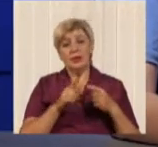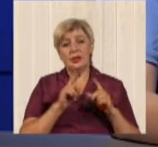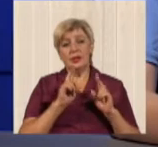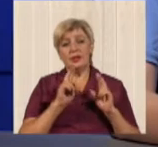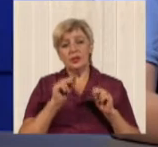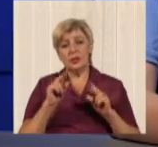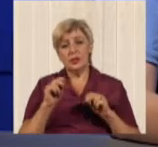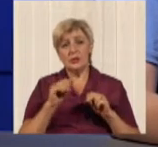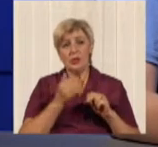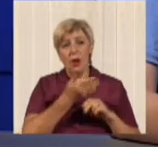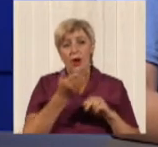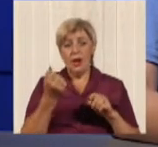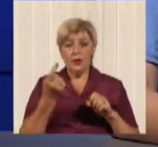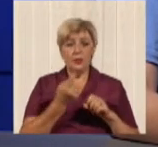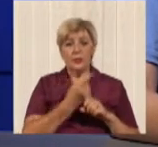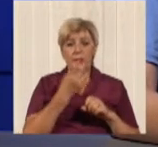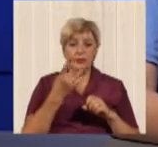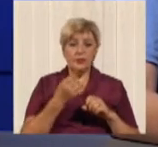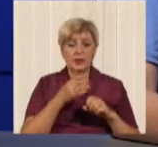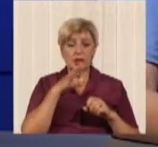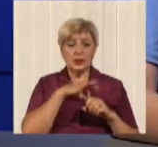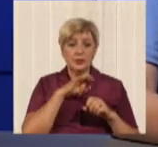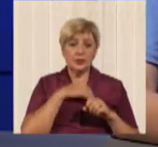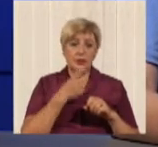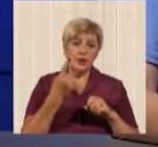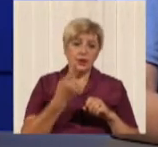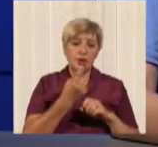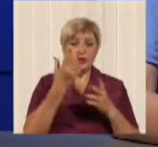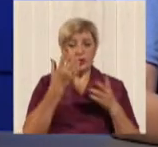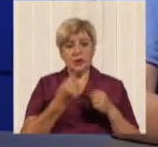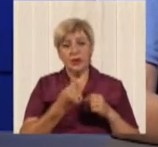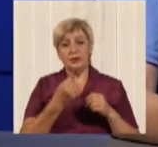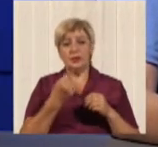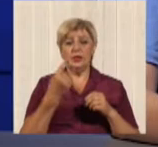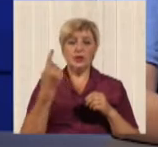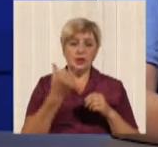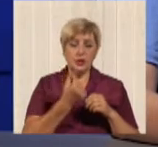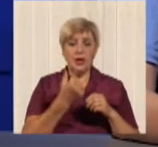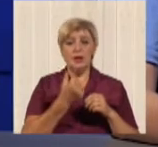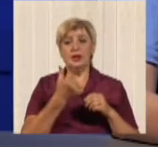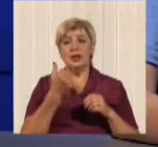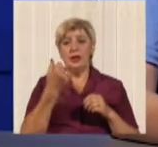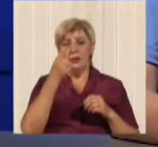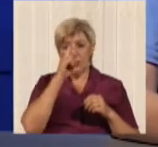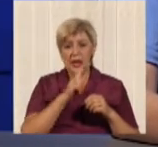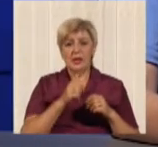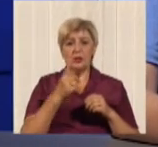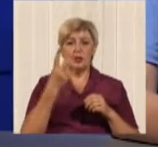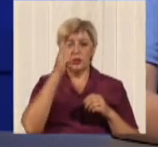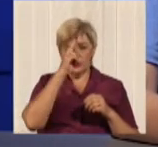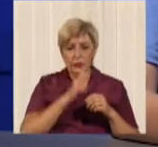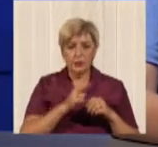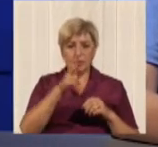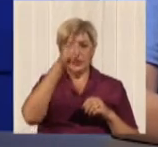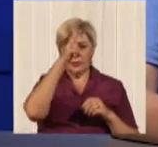пробують цю систему використання ежедневних, недельних, місячних, трьохмісячних. Раньше були квартальні, т.е. печатались одні проїзни на